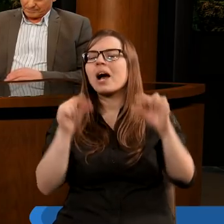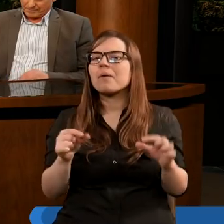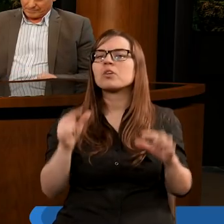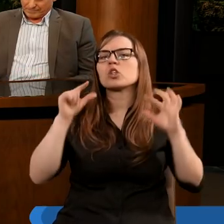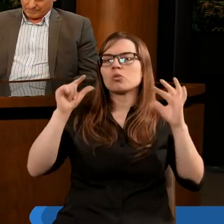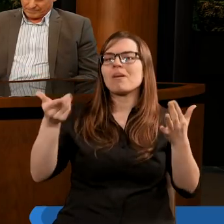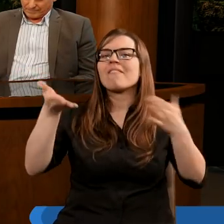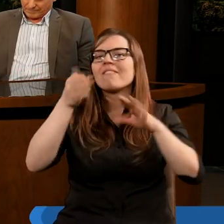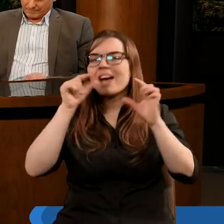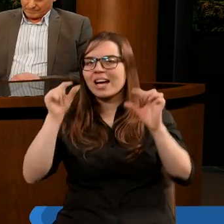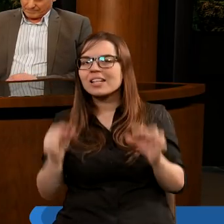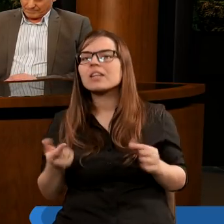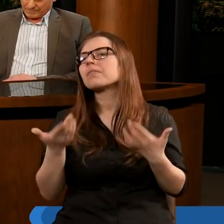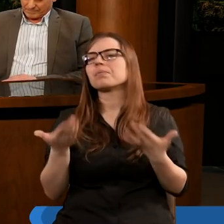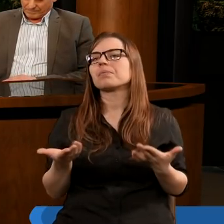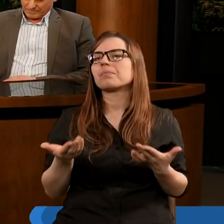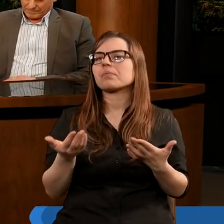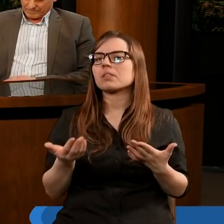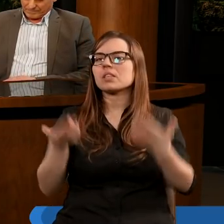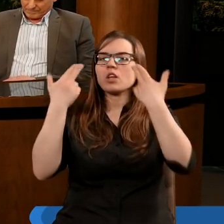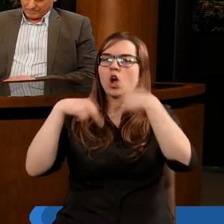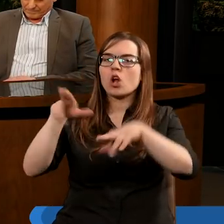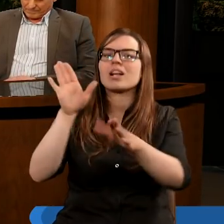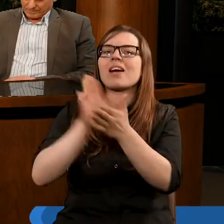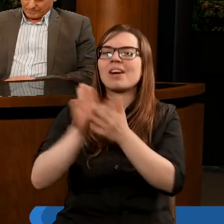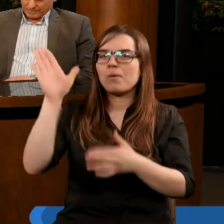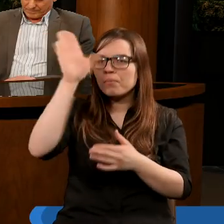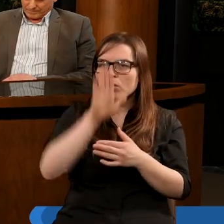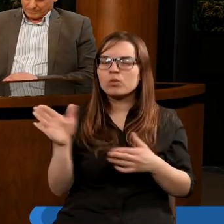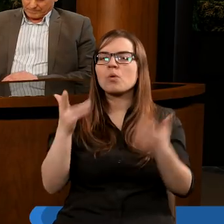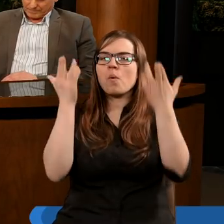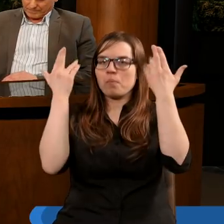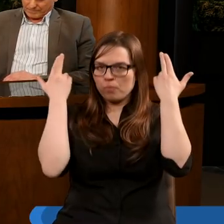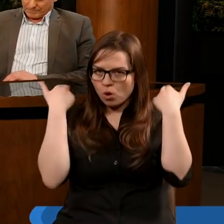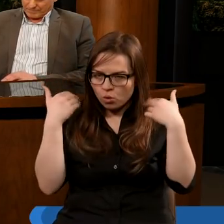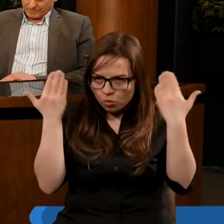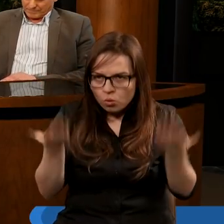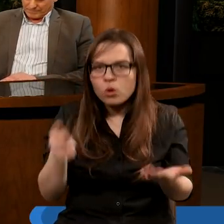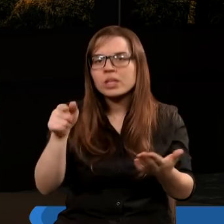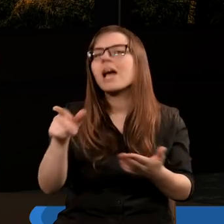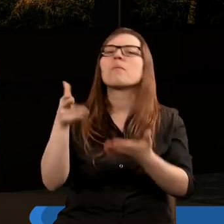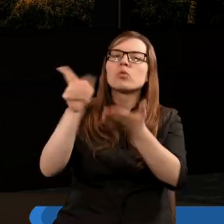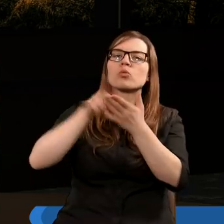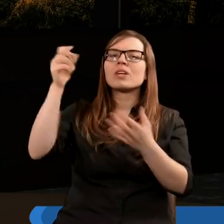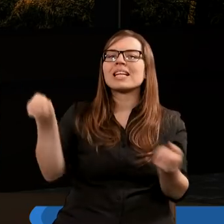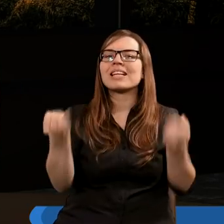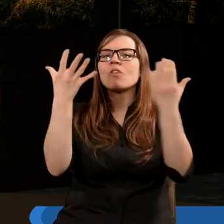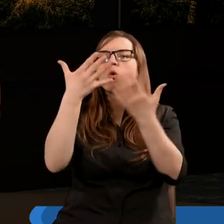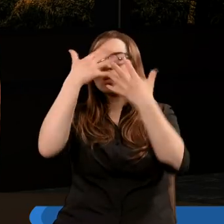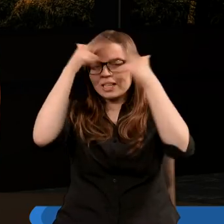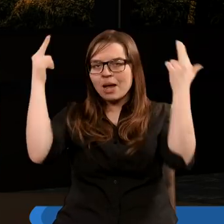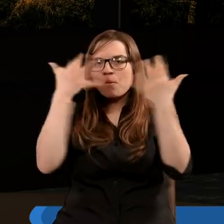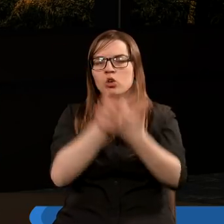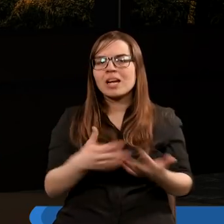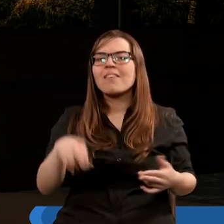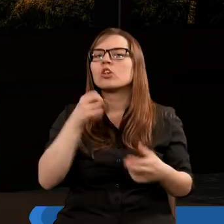wciąż z siódmego wersetu, że oddajcie chwałę Bogu, pokłońcie się temu, który stworzył niebo,